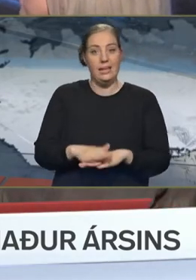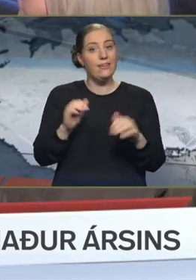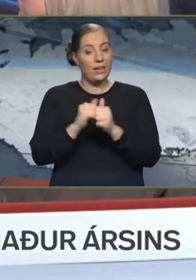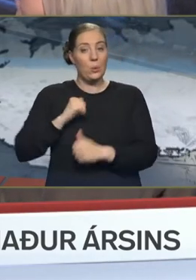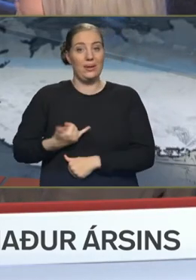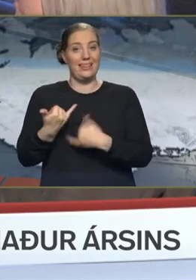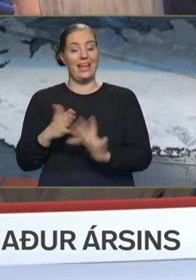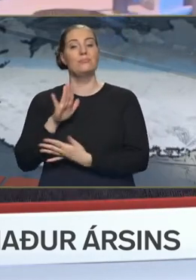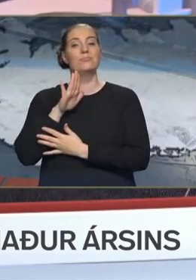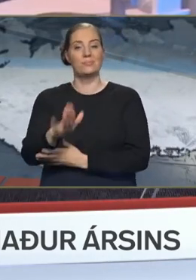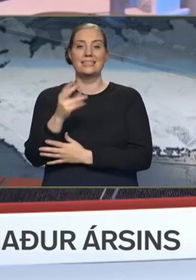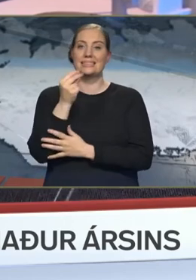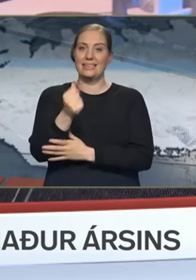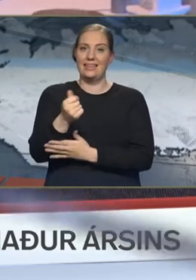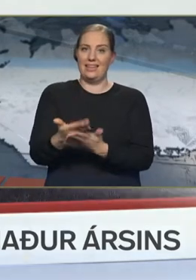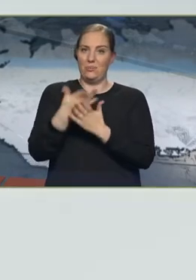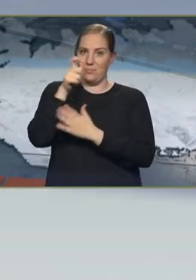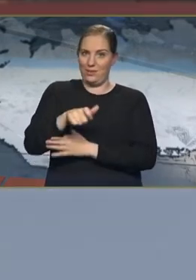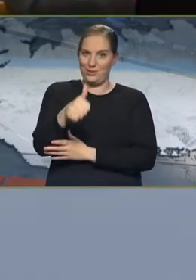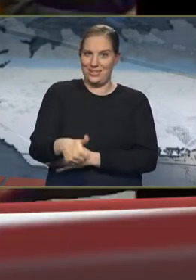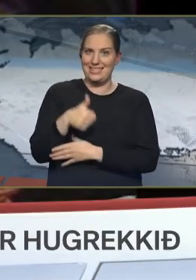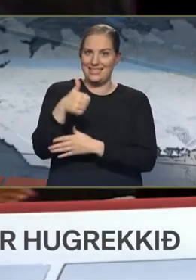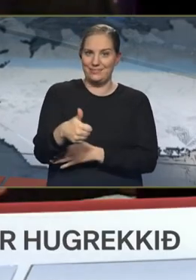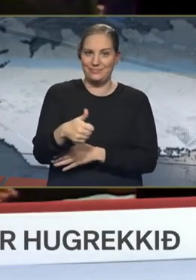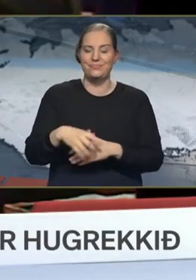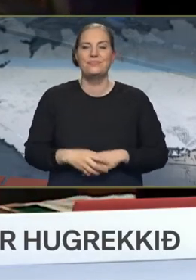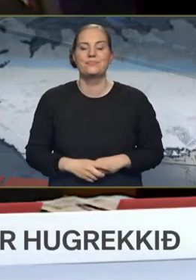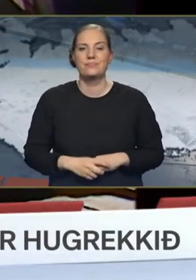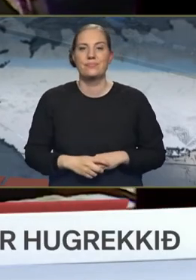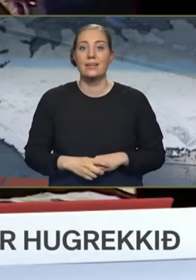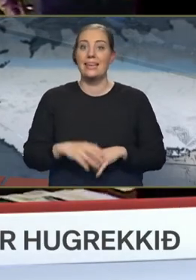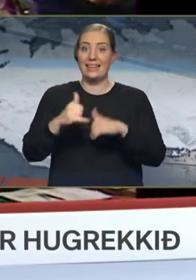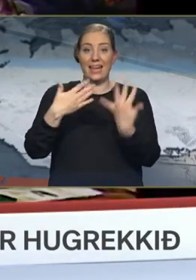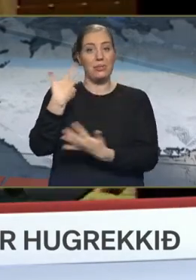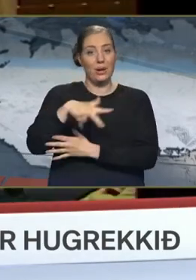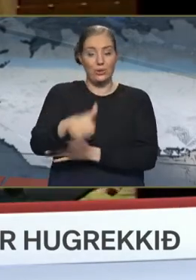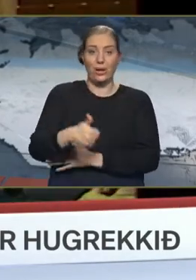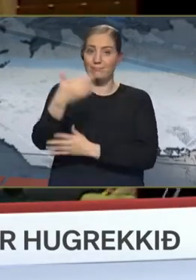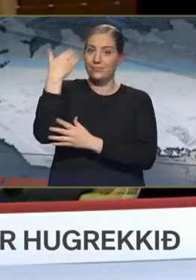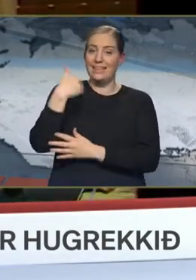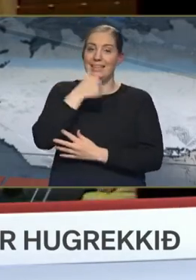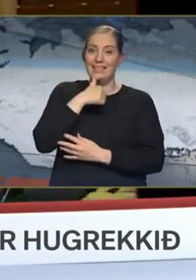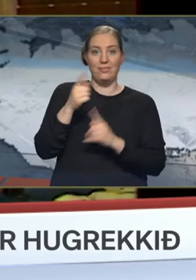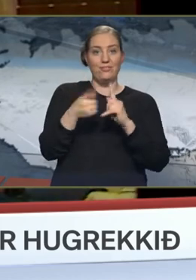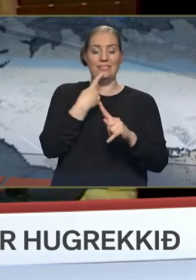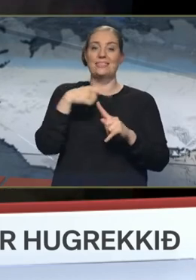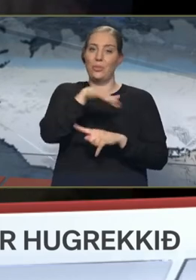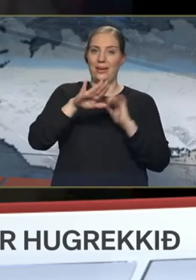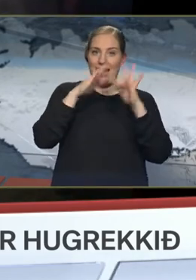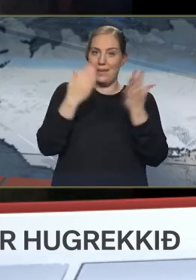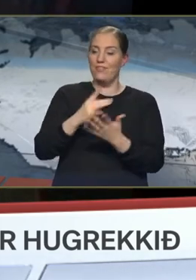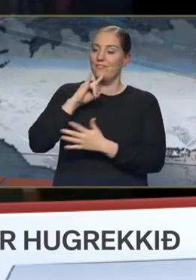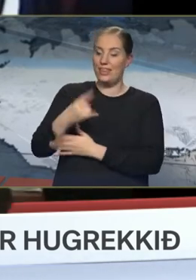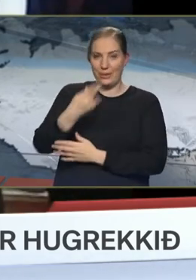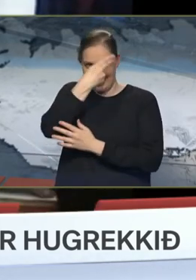fekk í daginn abbótina skyndihjálpar maður ásins. Þrjá tíu ár eru í dag síðan Ísland varð fyrst til að viðurkjanna sjálfstæði